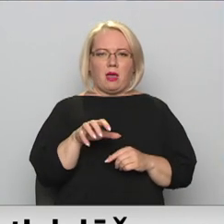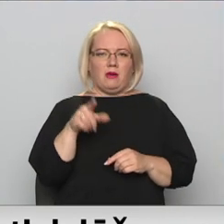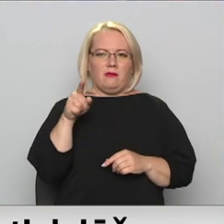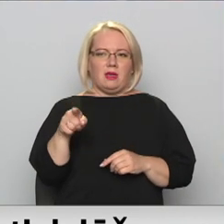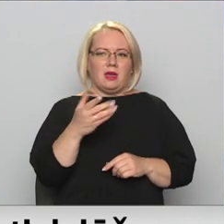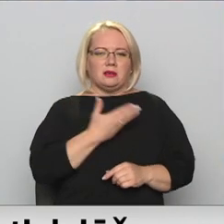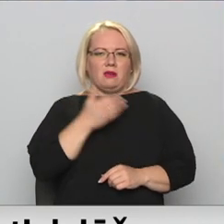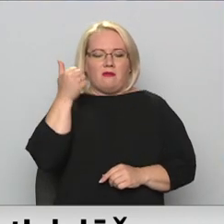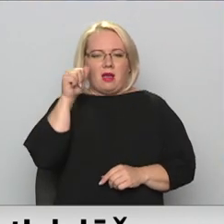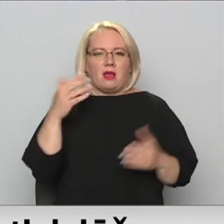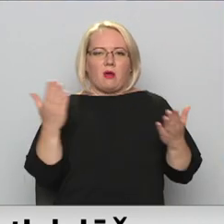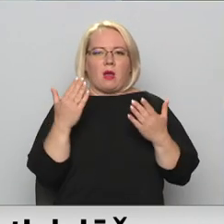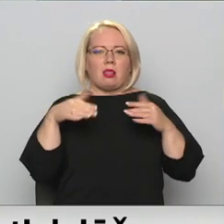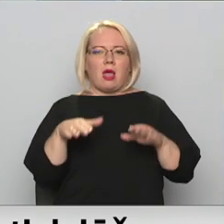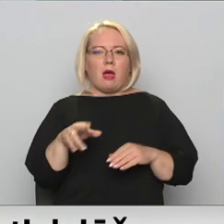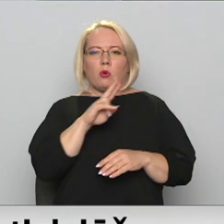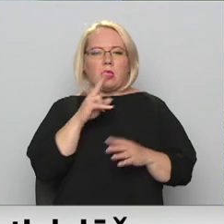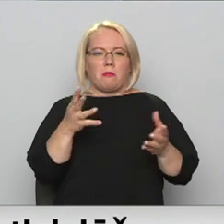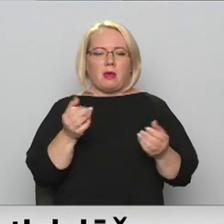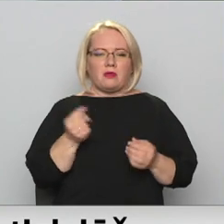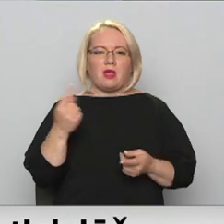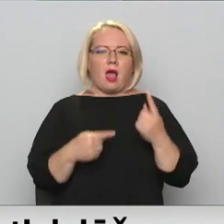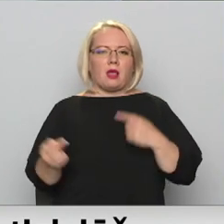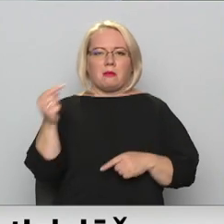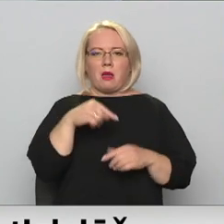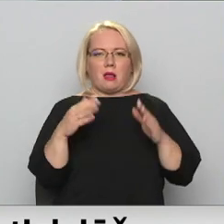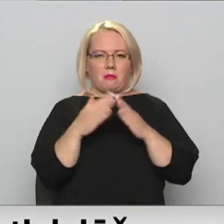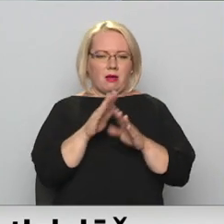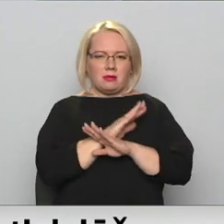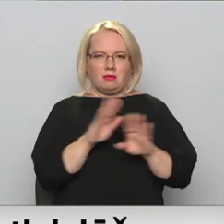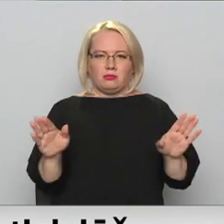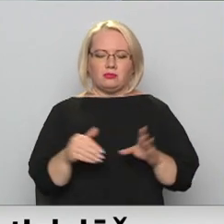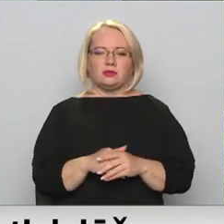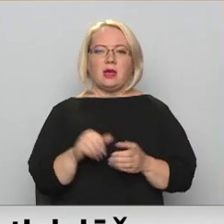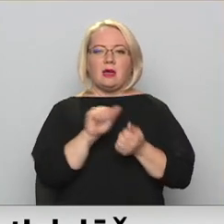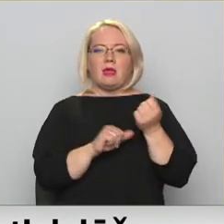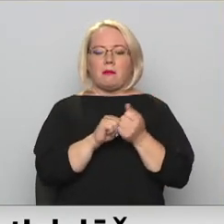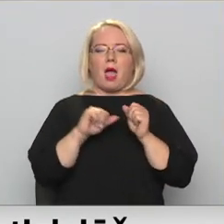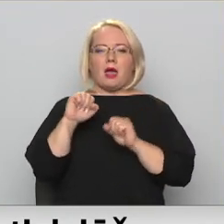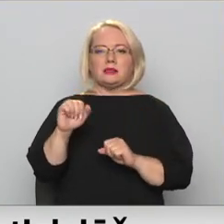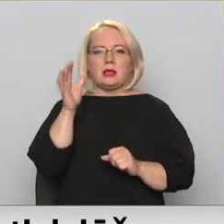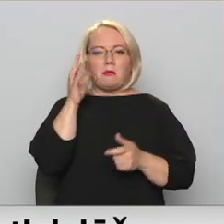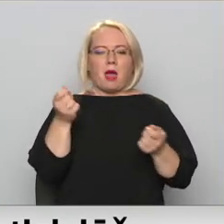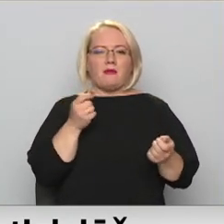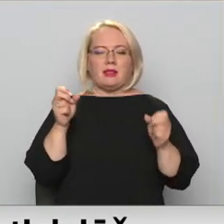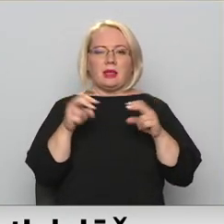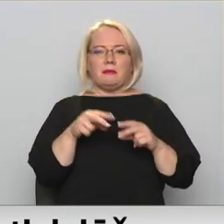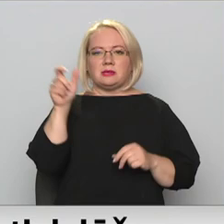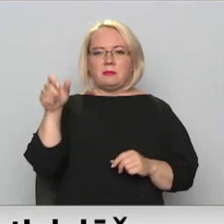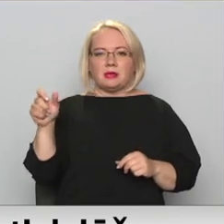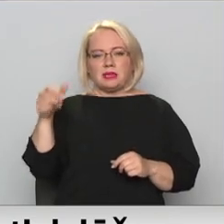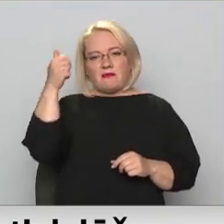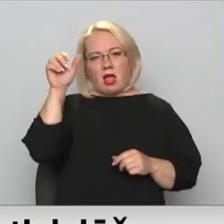kamēr kaut kādu lēmu un nepieņems, viņi netaisās pārcelties šajiem. Dabas aizsardzības pārvaldes speciālisti valkas novadā